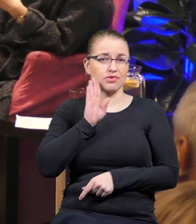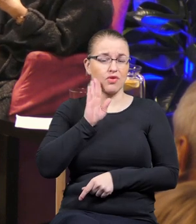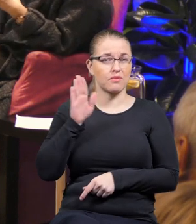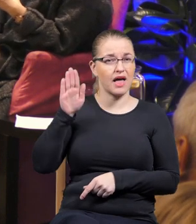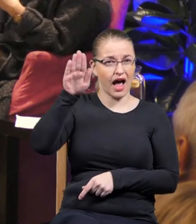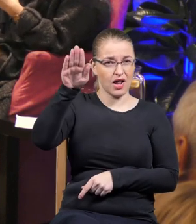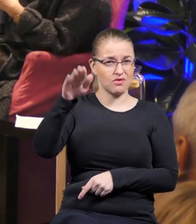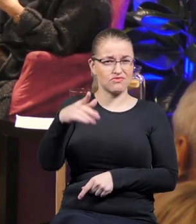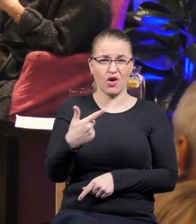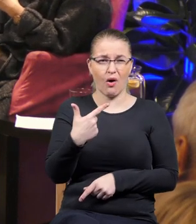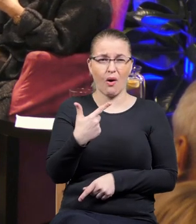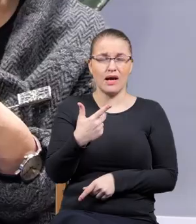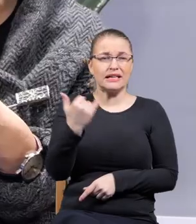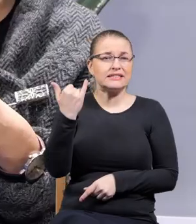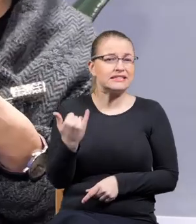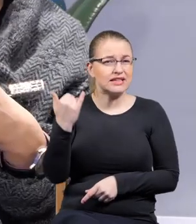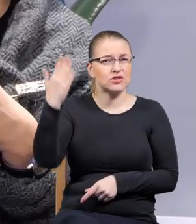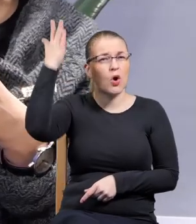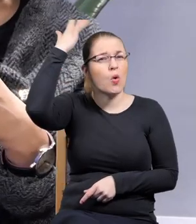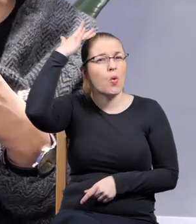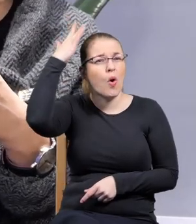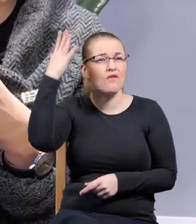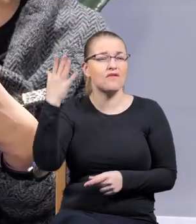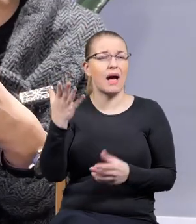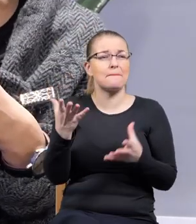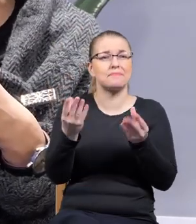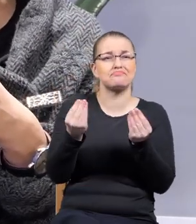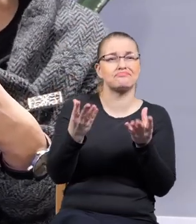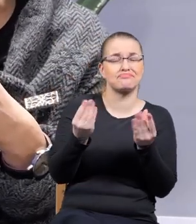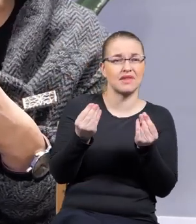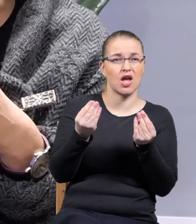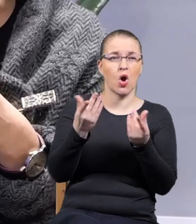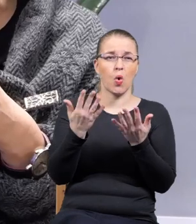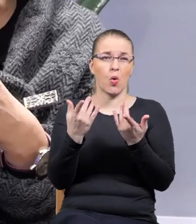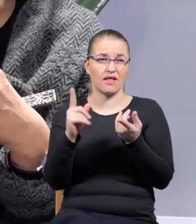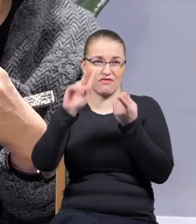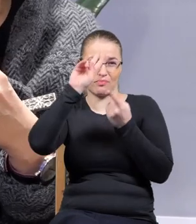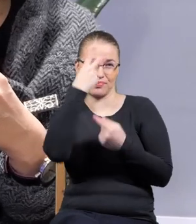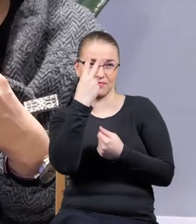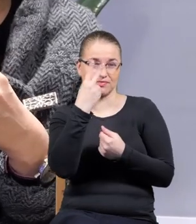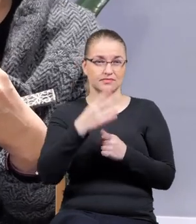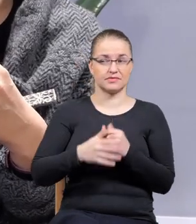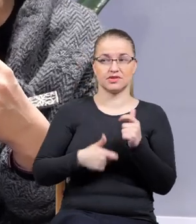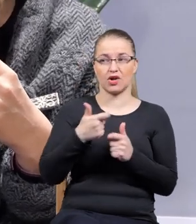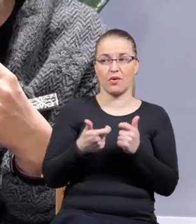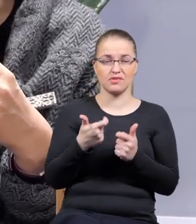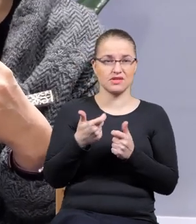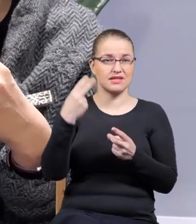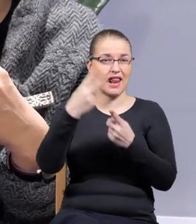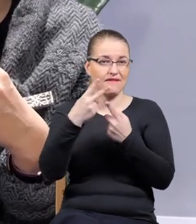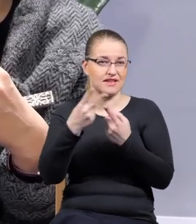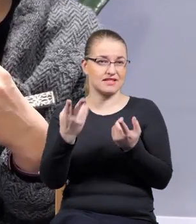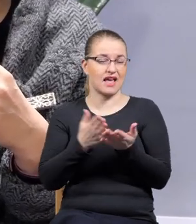To jest zupełnie niewinny umysł, który tak łatwo da się przekabacić takimi prostymi sposobami, używając właśnie mediów,